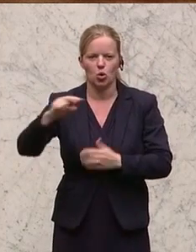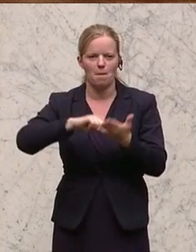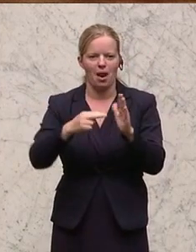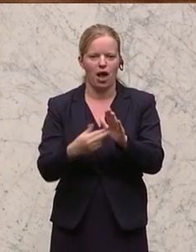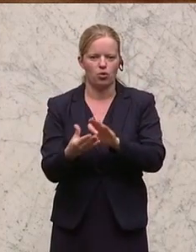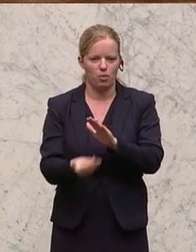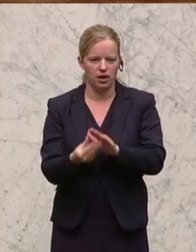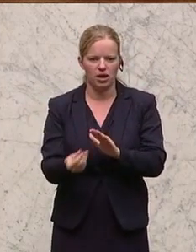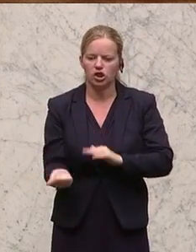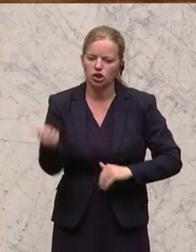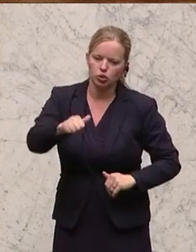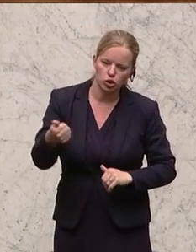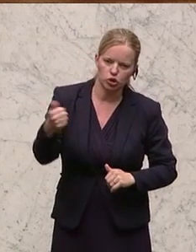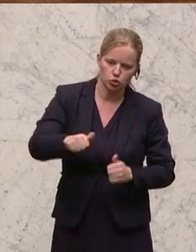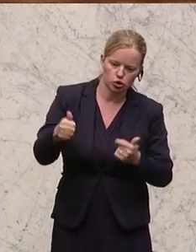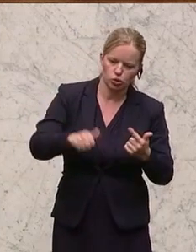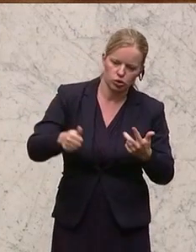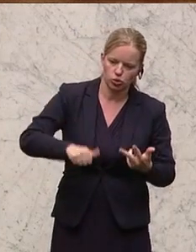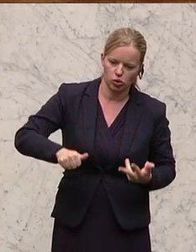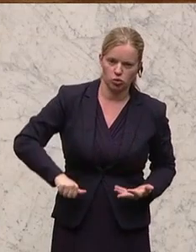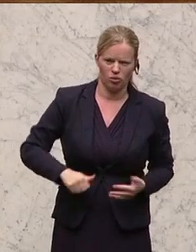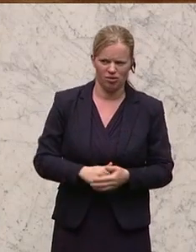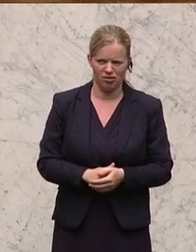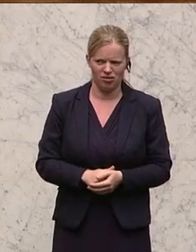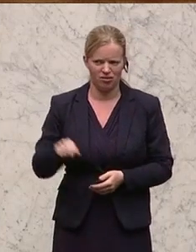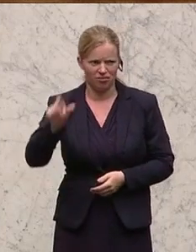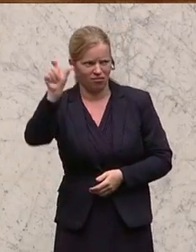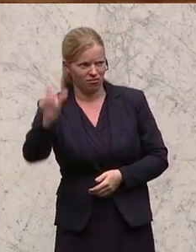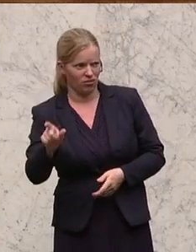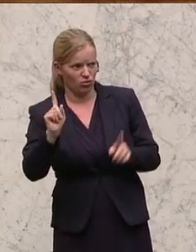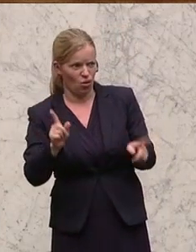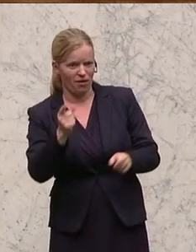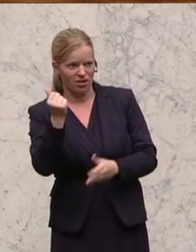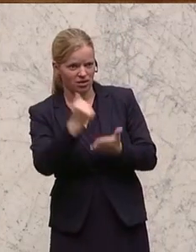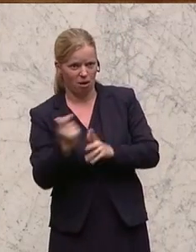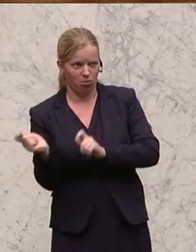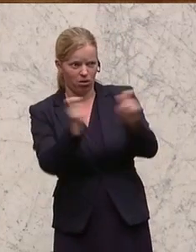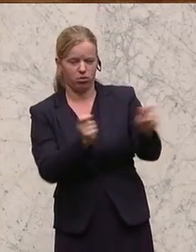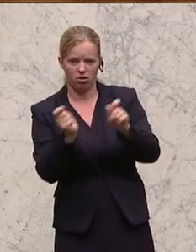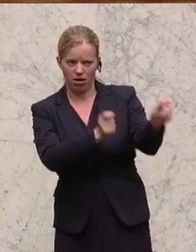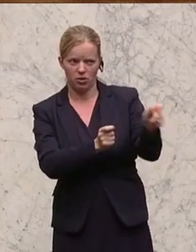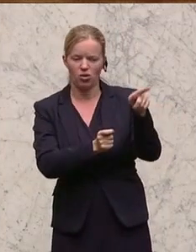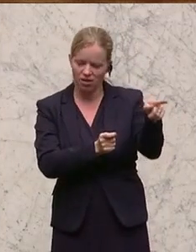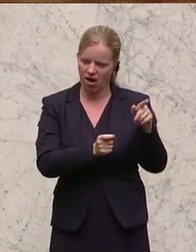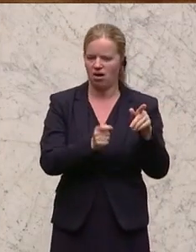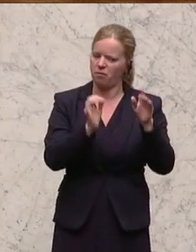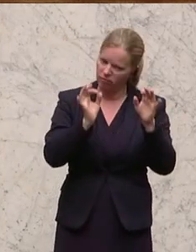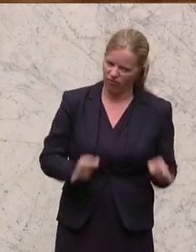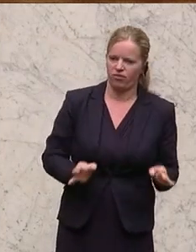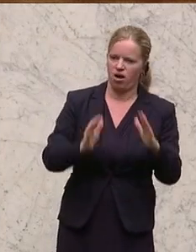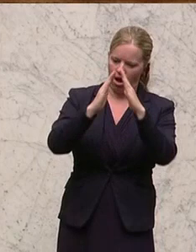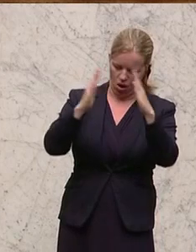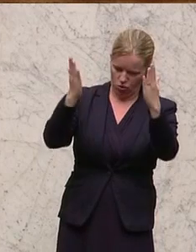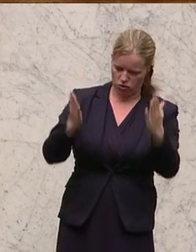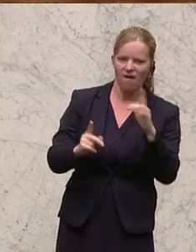zusätzlich und so weiter. Also das soll jetzt der Steuerschuldner dem Finanzamt übermitteln und der ermittelt dann einen Verkehrswert. Und